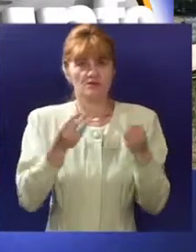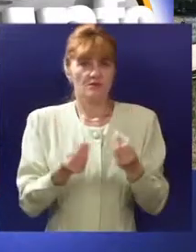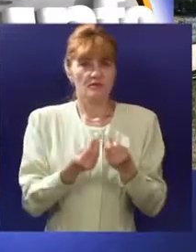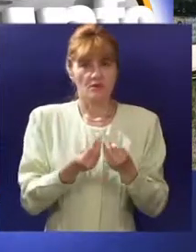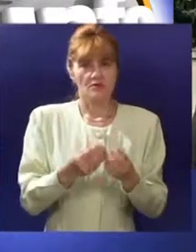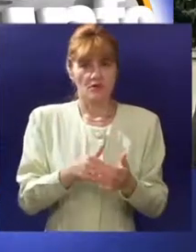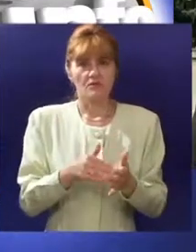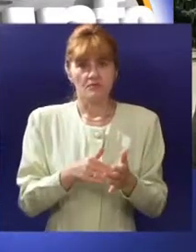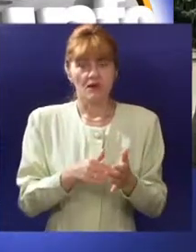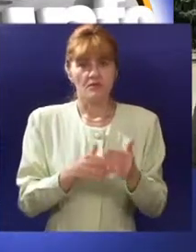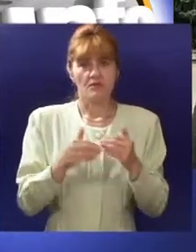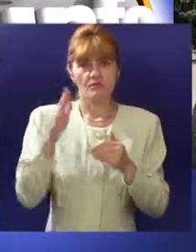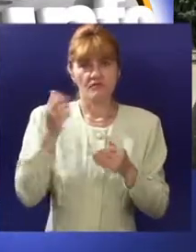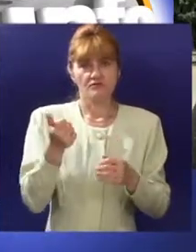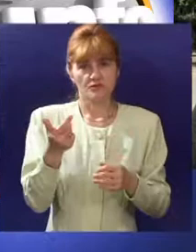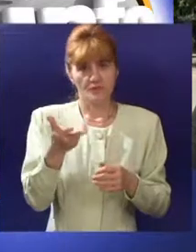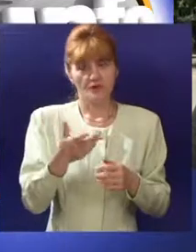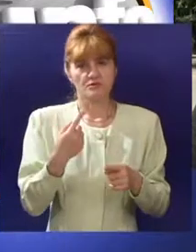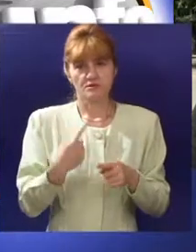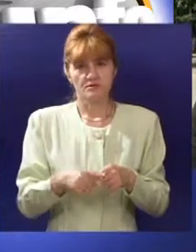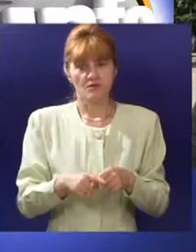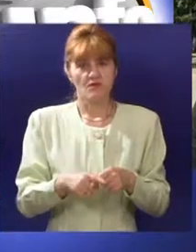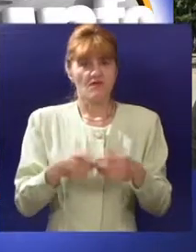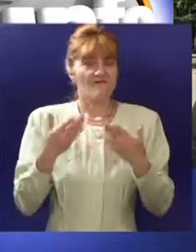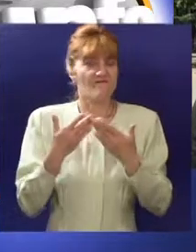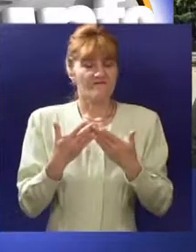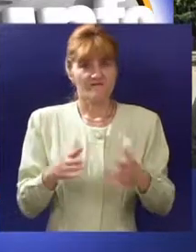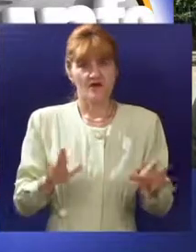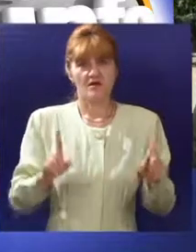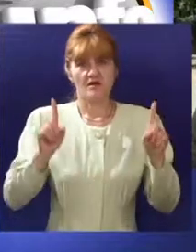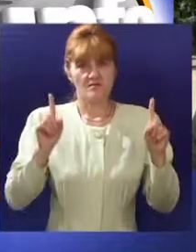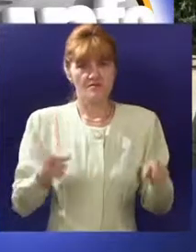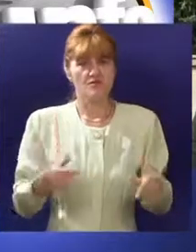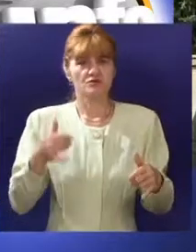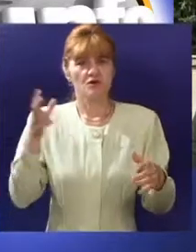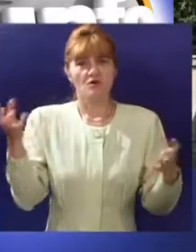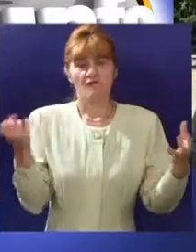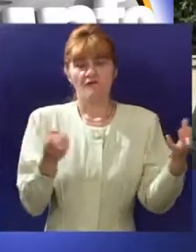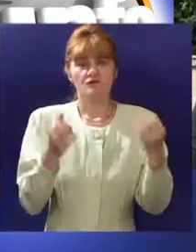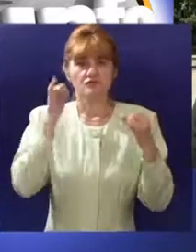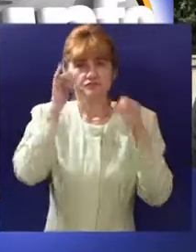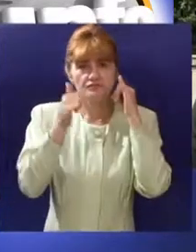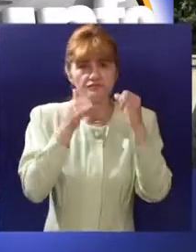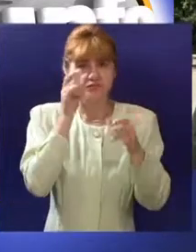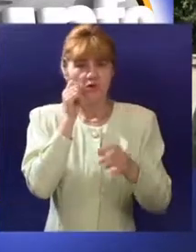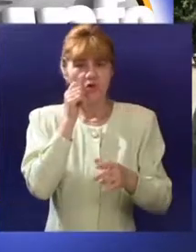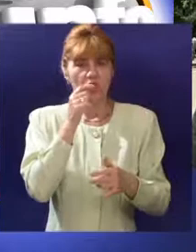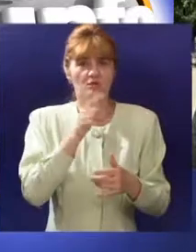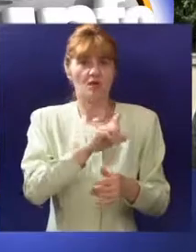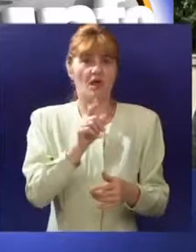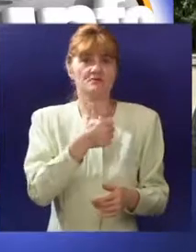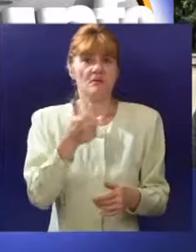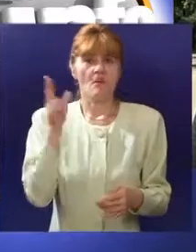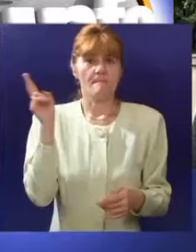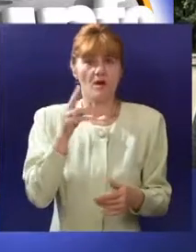ima svašta Treba u svakom slučaju Subotičani ima veliki potencijal što se tiče turizma po meni nije